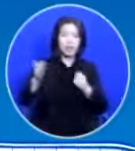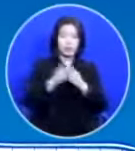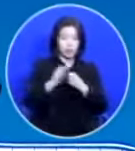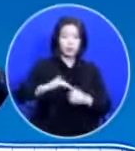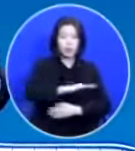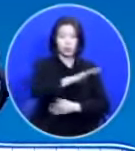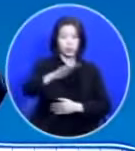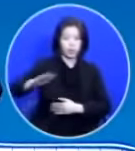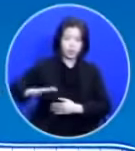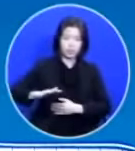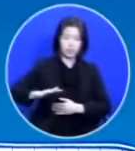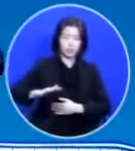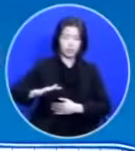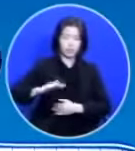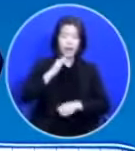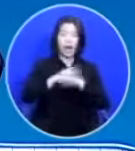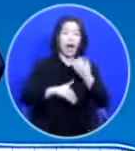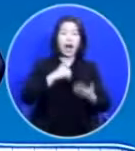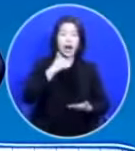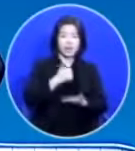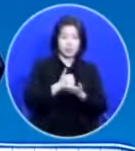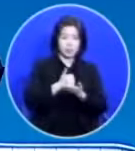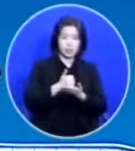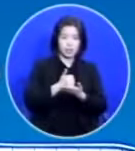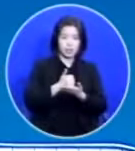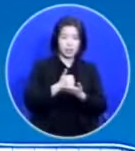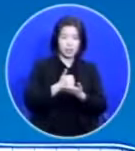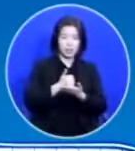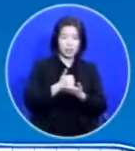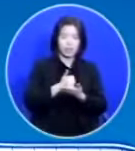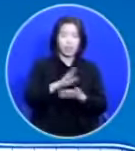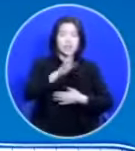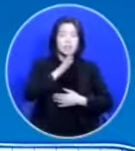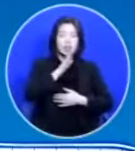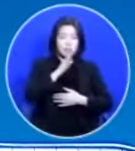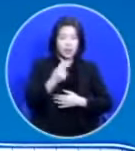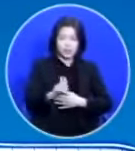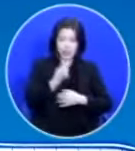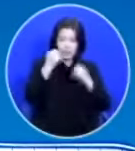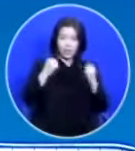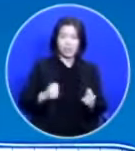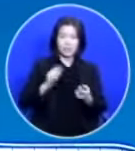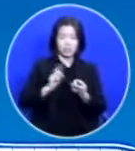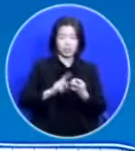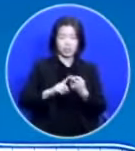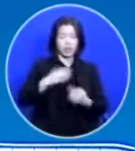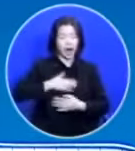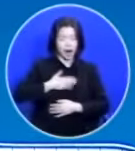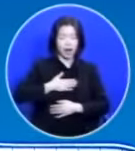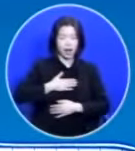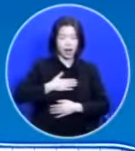하나님이 정말 살아계신 것을 알아요